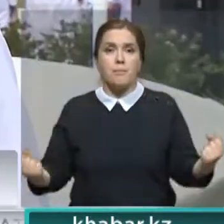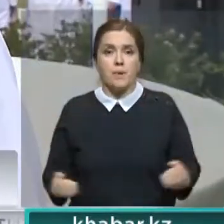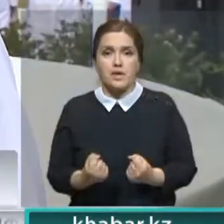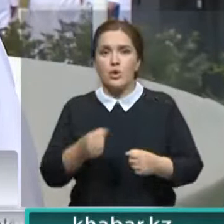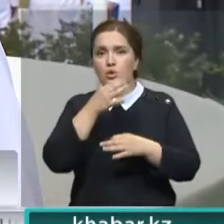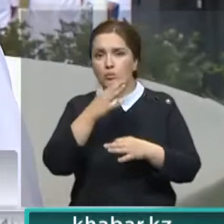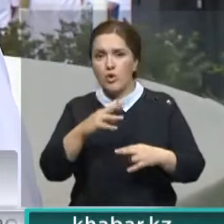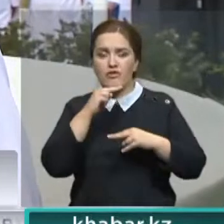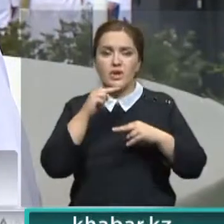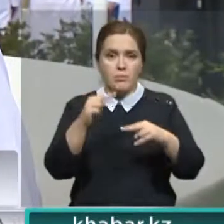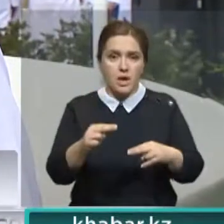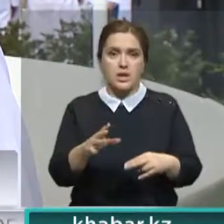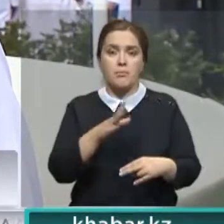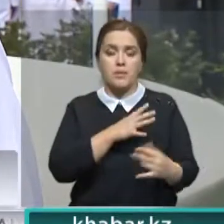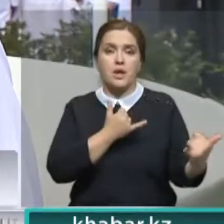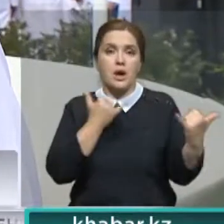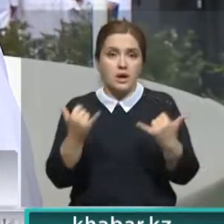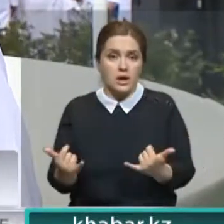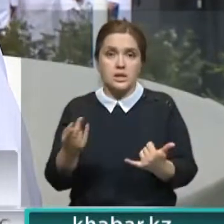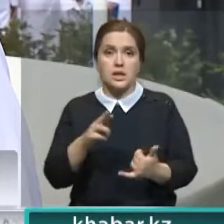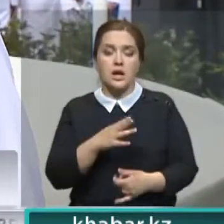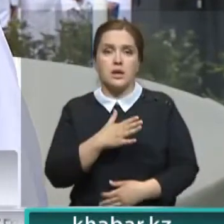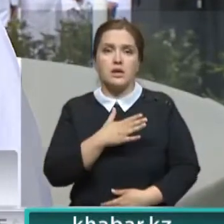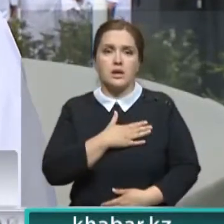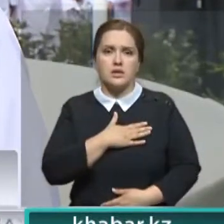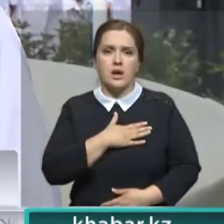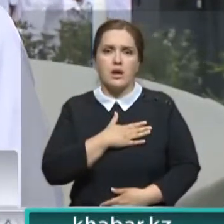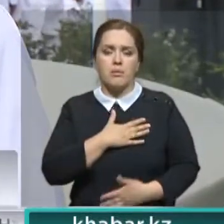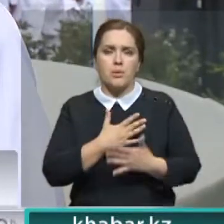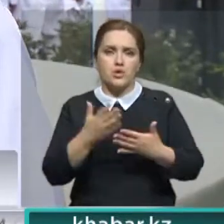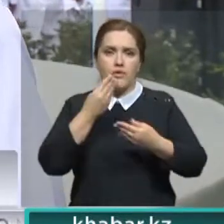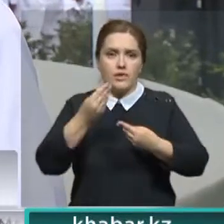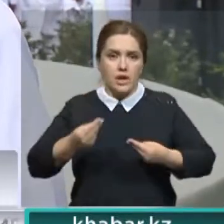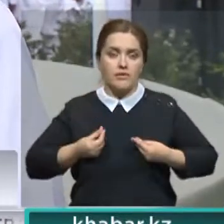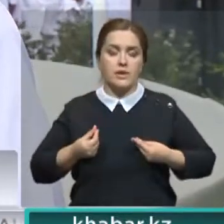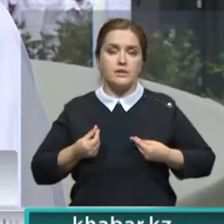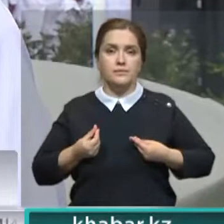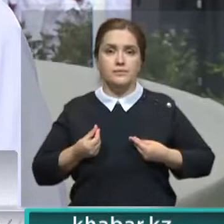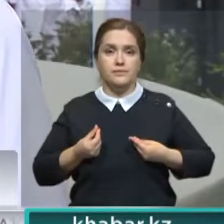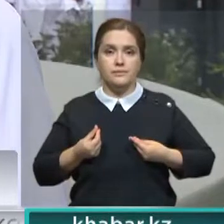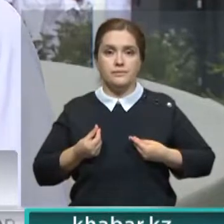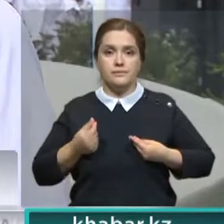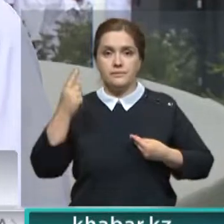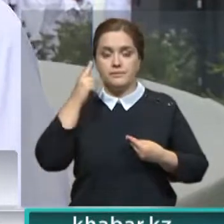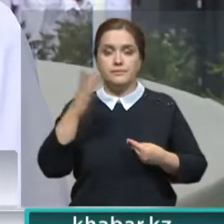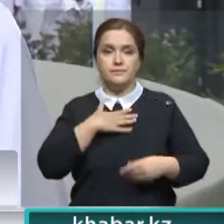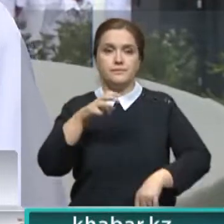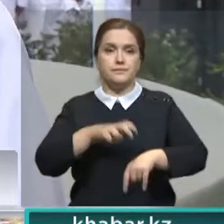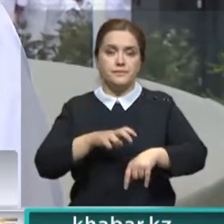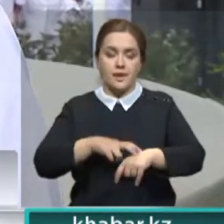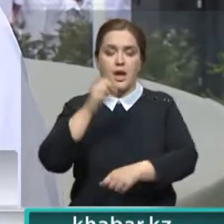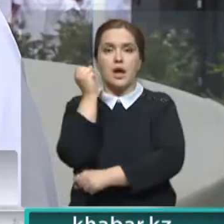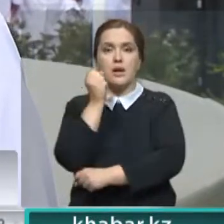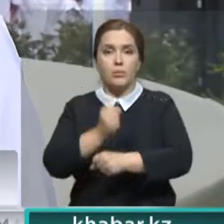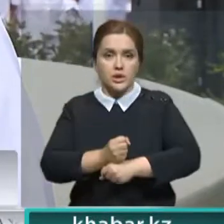Любое внимание, которое оказывается, это для нас большое вдохновение. Я думаю, что наши медицинские работники